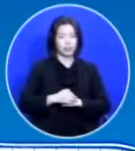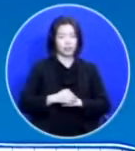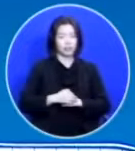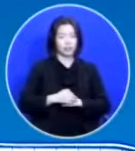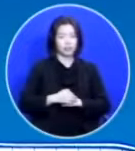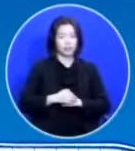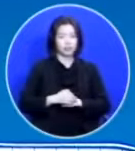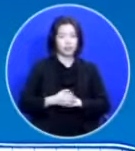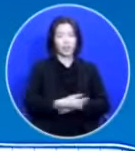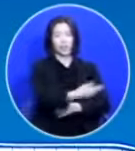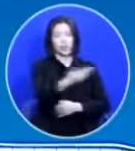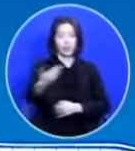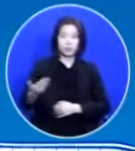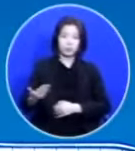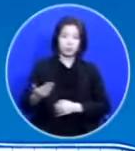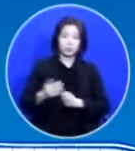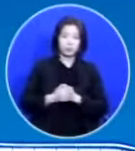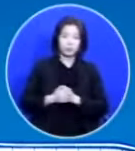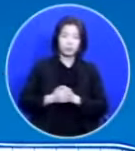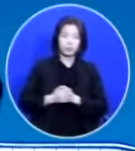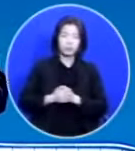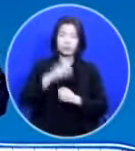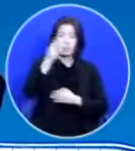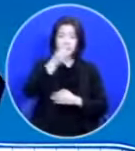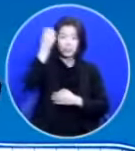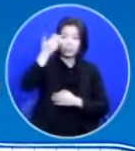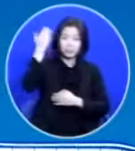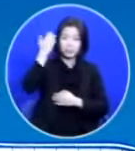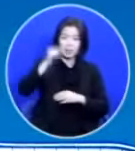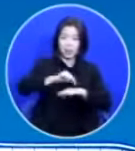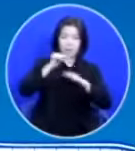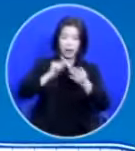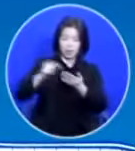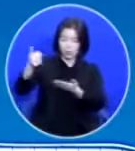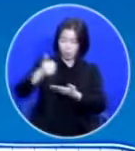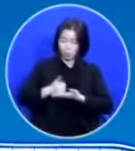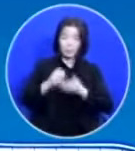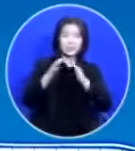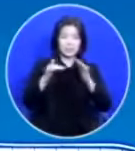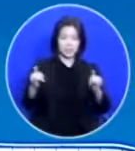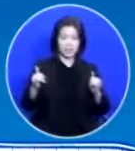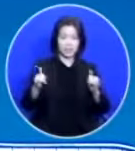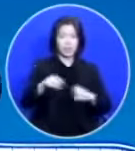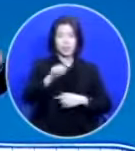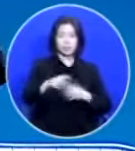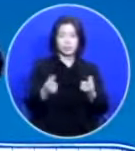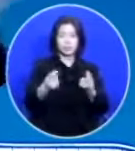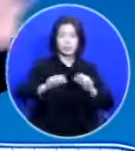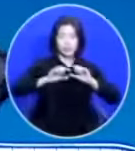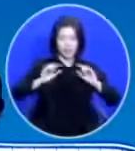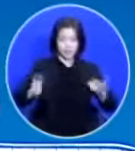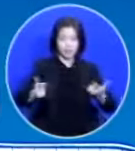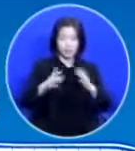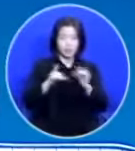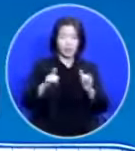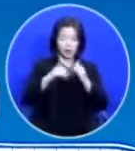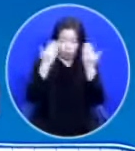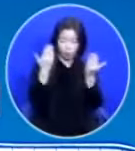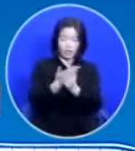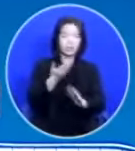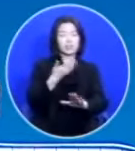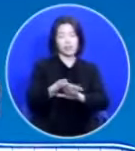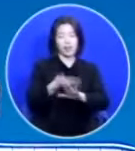여러분 성령님을 마음에 모신 사람은 그렇지 않은 사람과 완전히 다릅니다